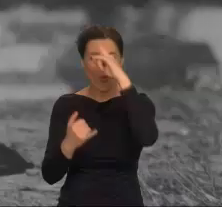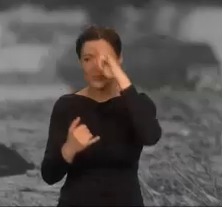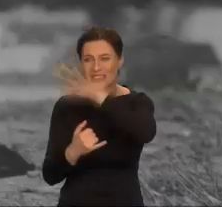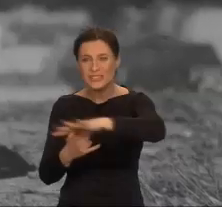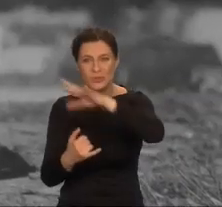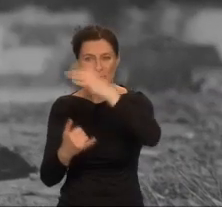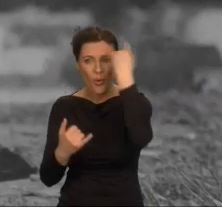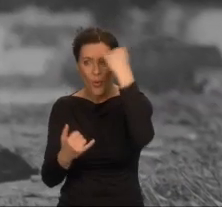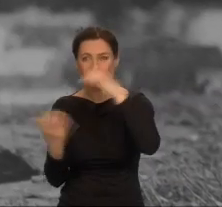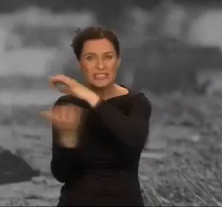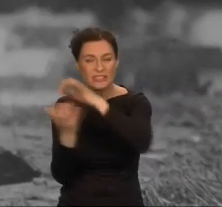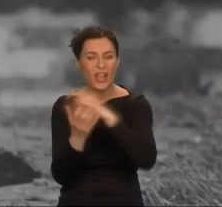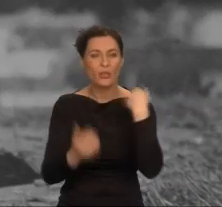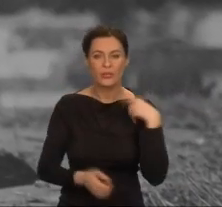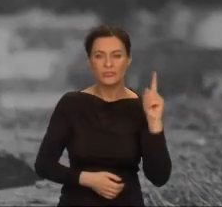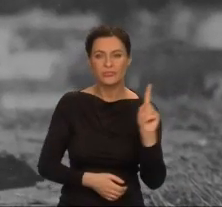świata.